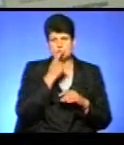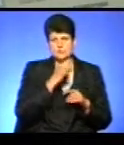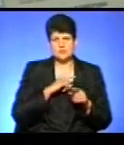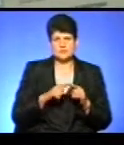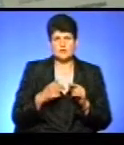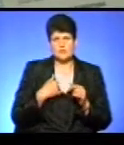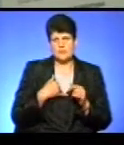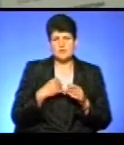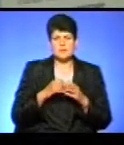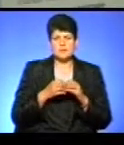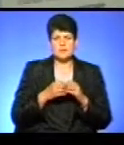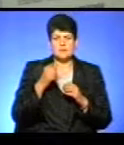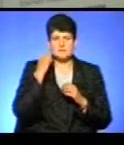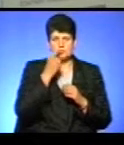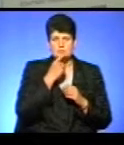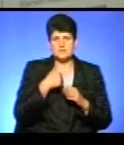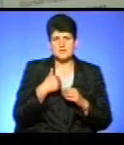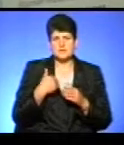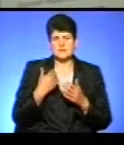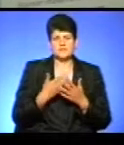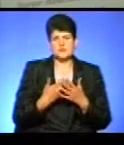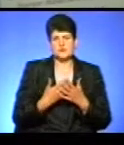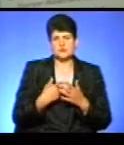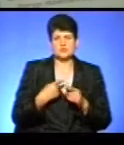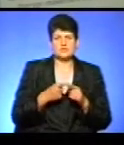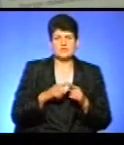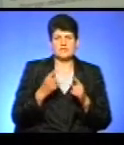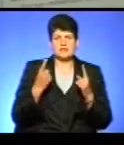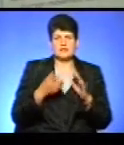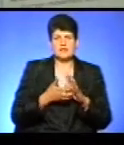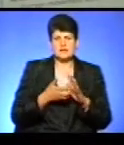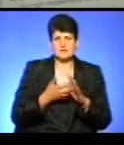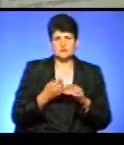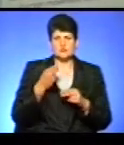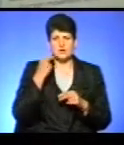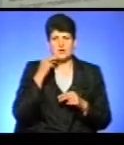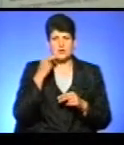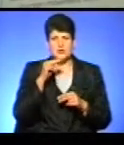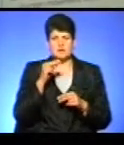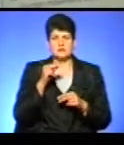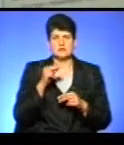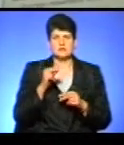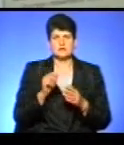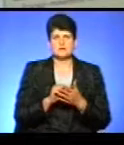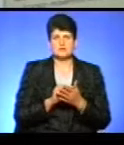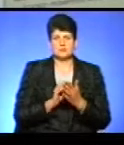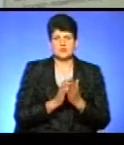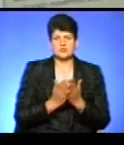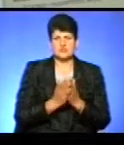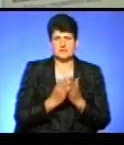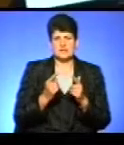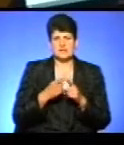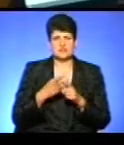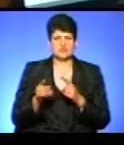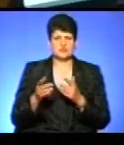а в мене є проблеми з зором, тому мені здається, що це великий недолік. Мені здається, що краще паперові книжки, ніж електронний